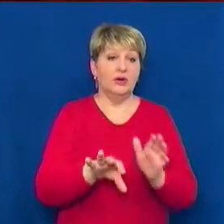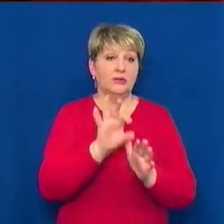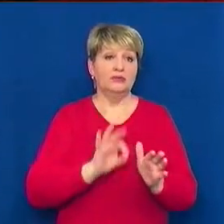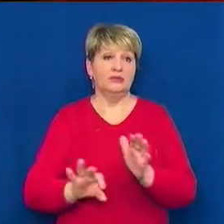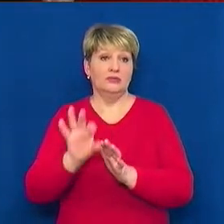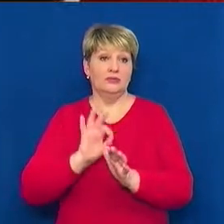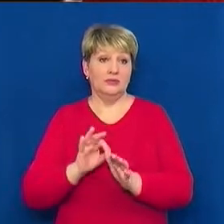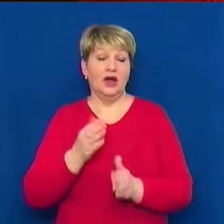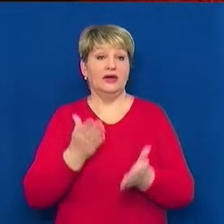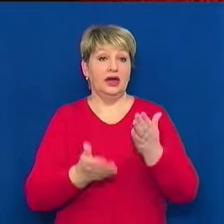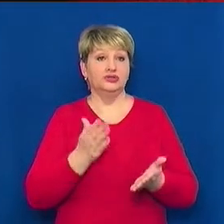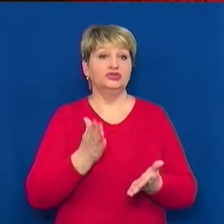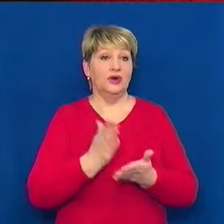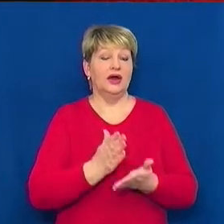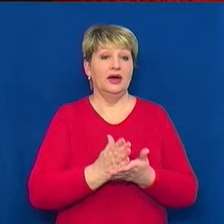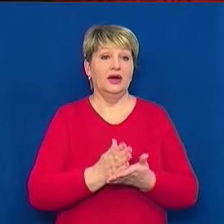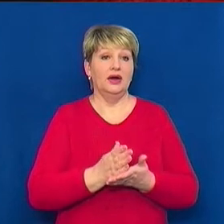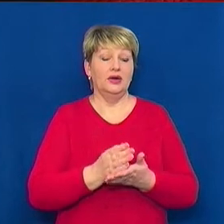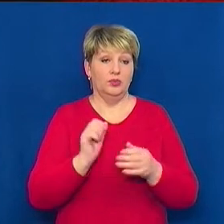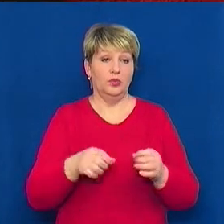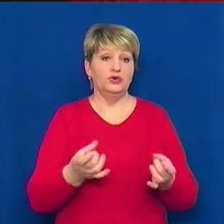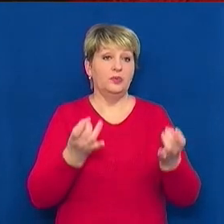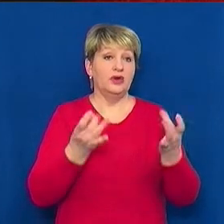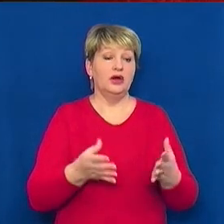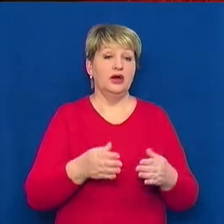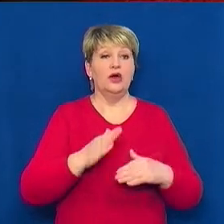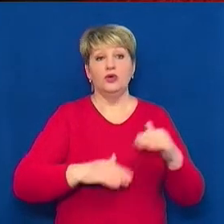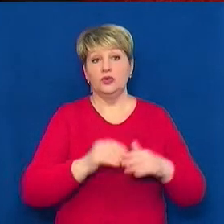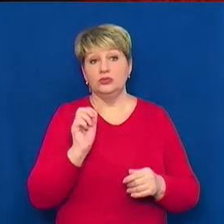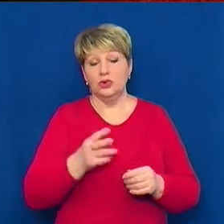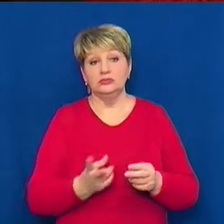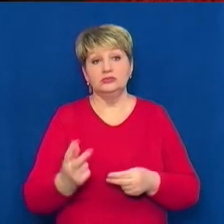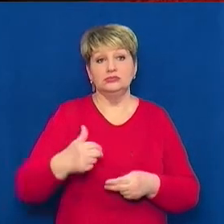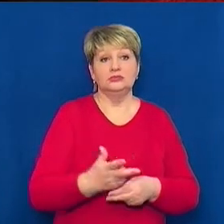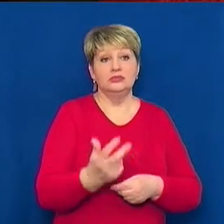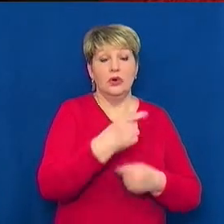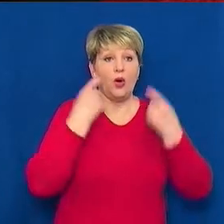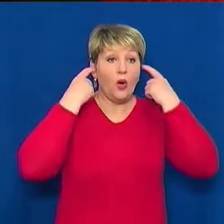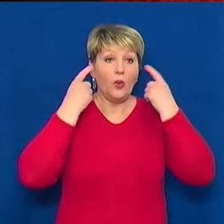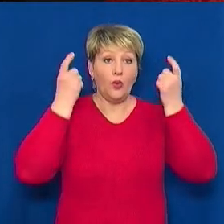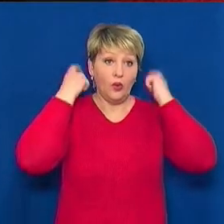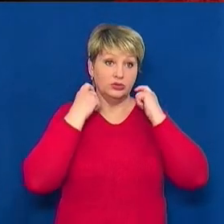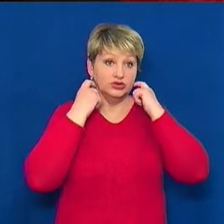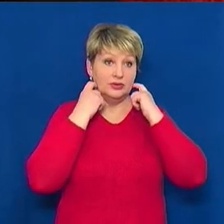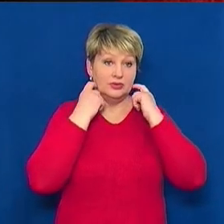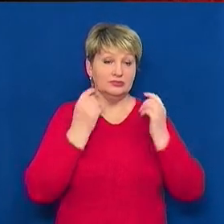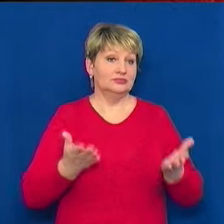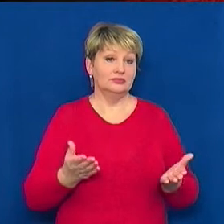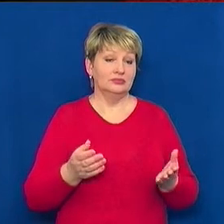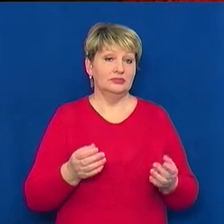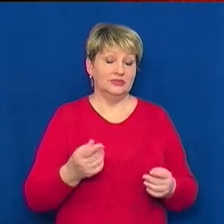дайвінг. Якщо у вас вдома є, можна шити банально ручним способом, вирізавши таке вушко. Вона така